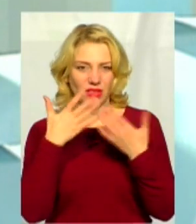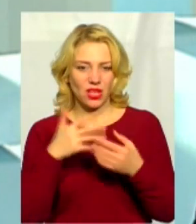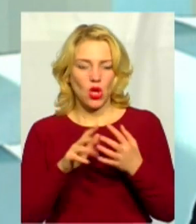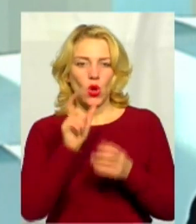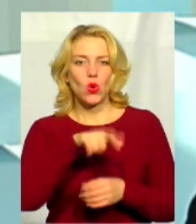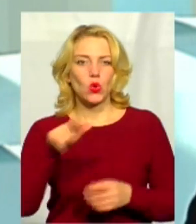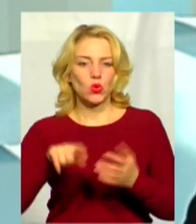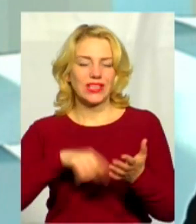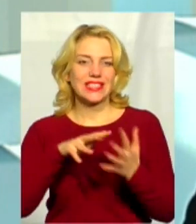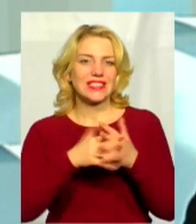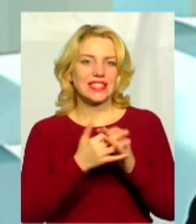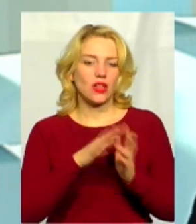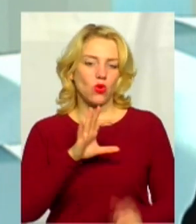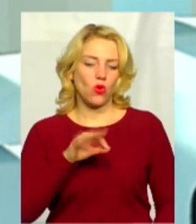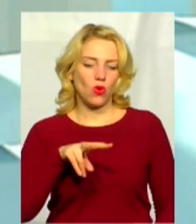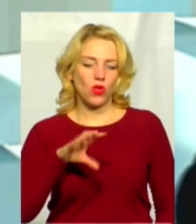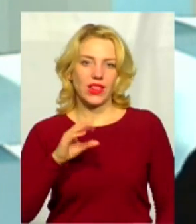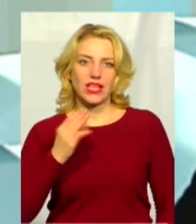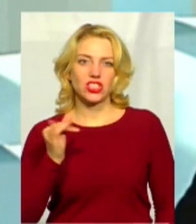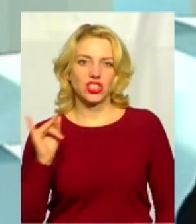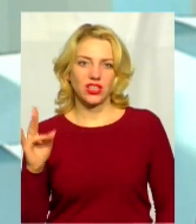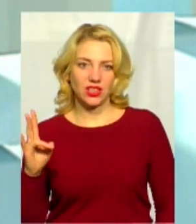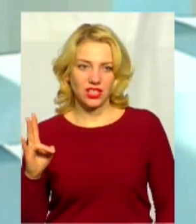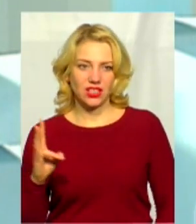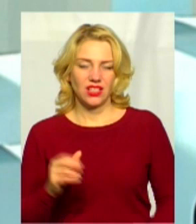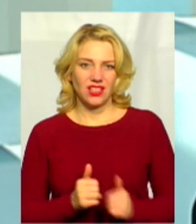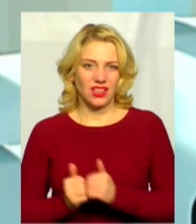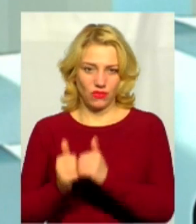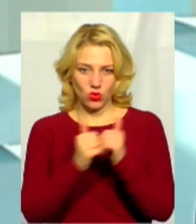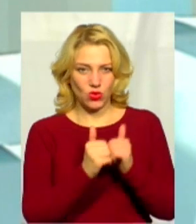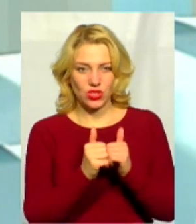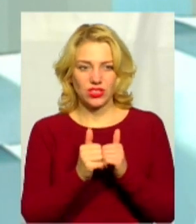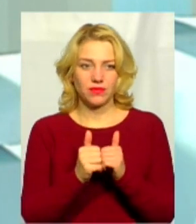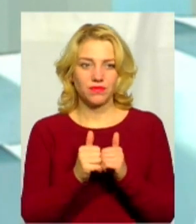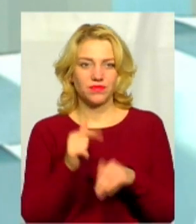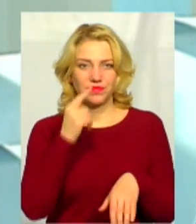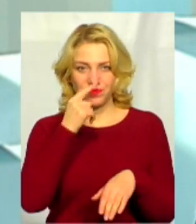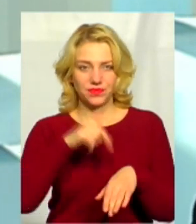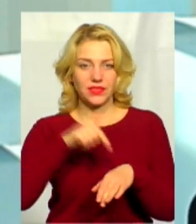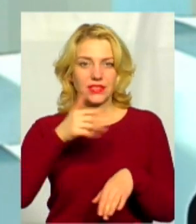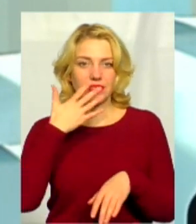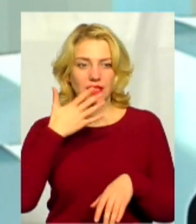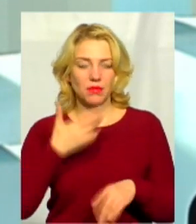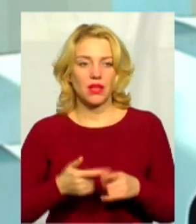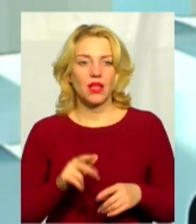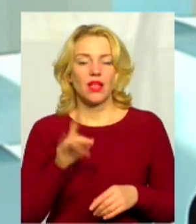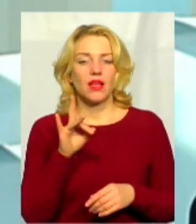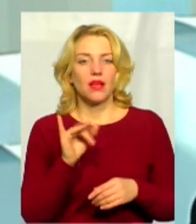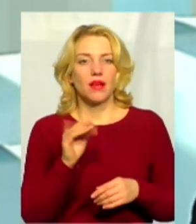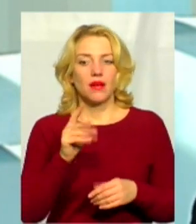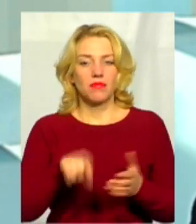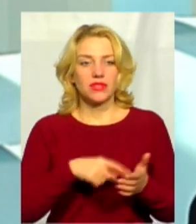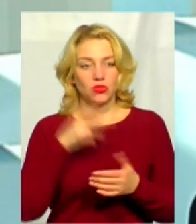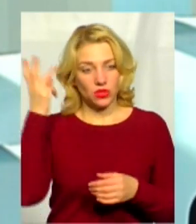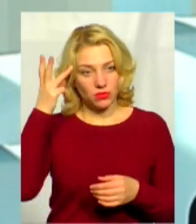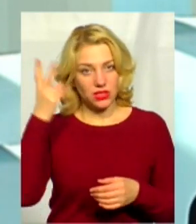постійного помічання, не тільки Лишина, а й навколишніх мікрорайонів Хмельницького. Фактично, ми провели конкурс в місті Хмельницькому.